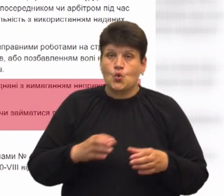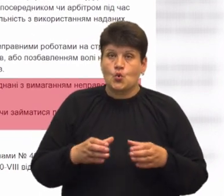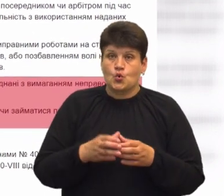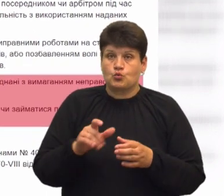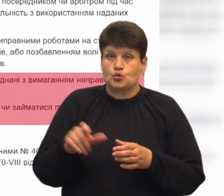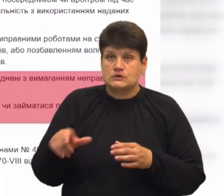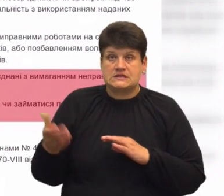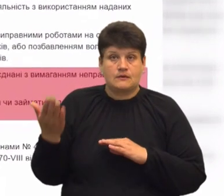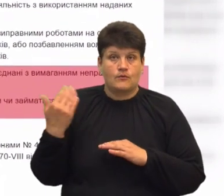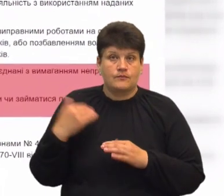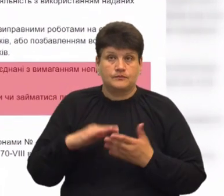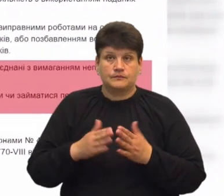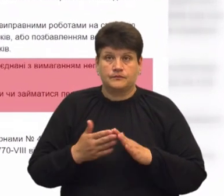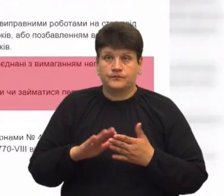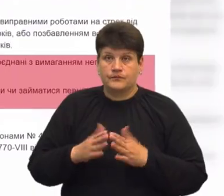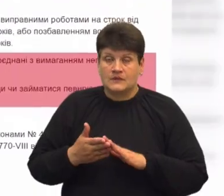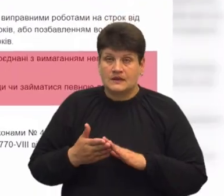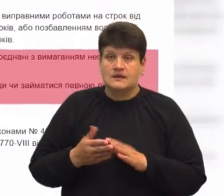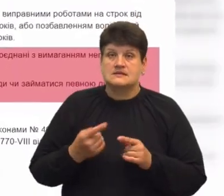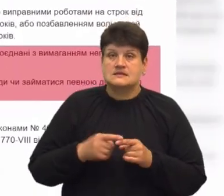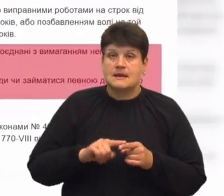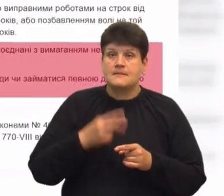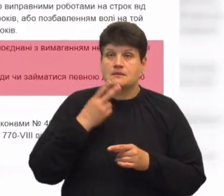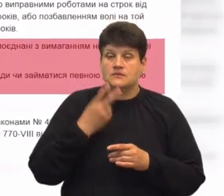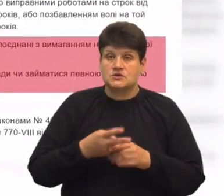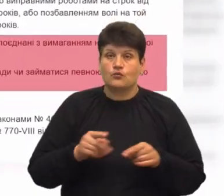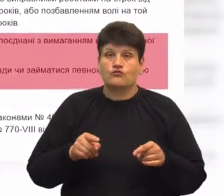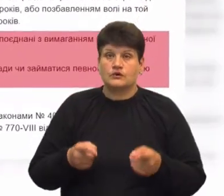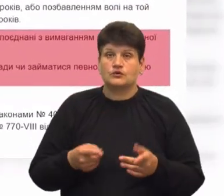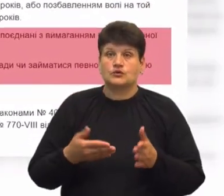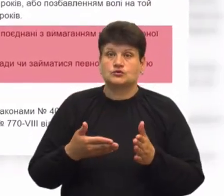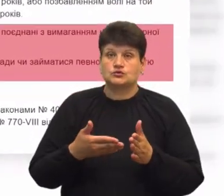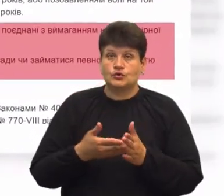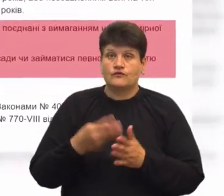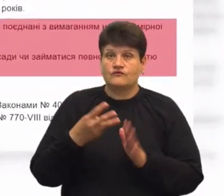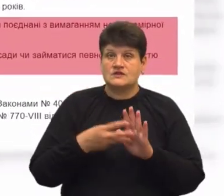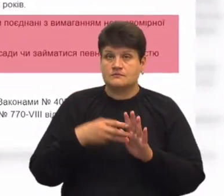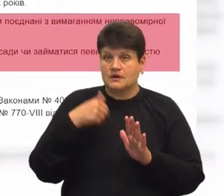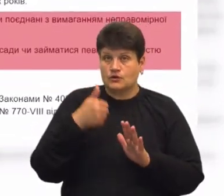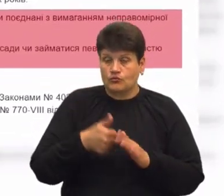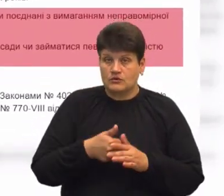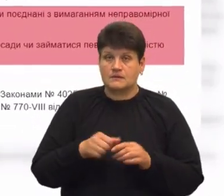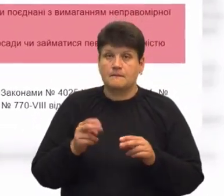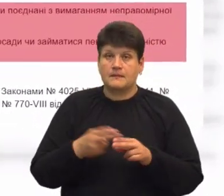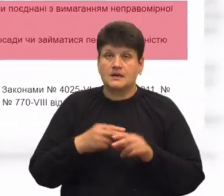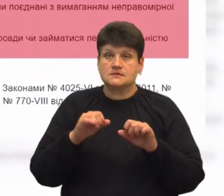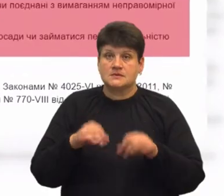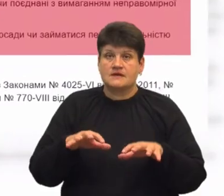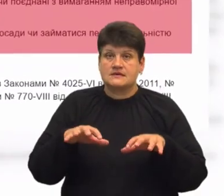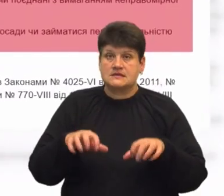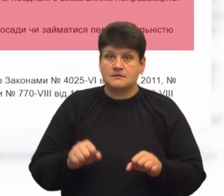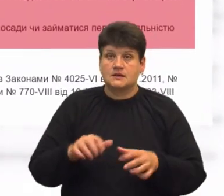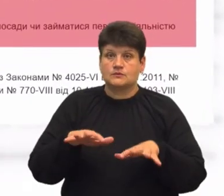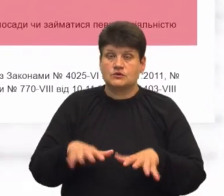попередньою змовою. Санкція статті передбачає ув'язнення на строк до восьми років з позбавленням права обіймати певні посади на